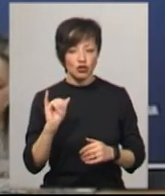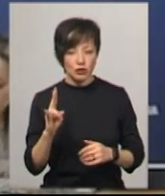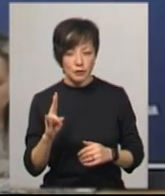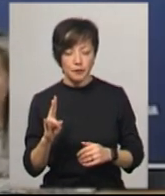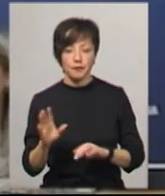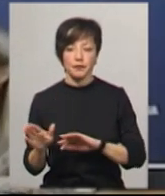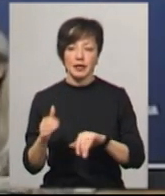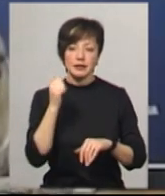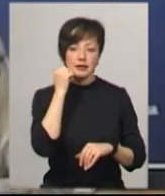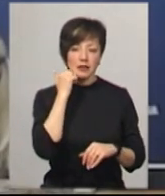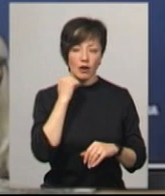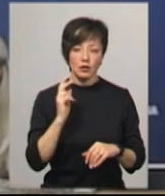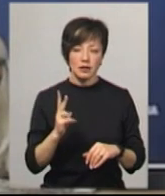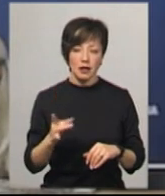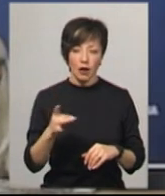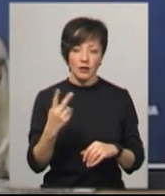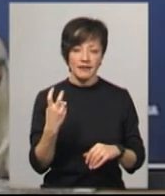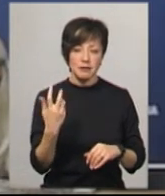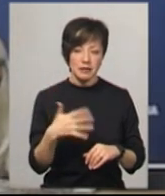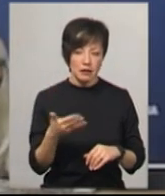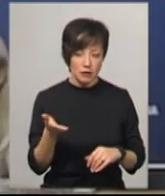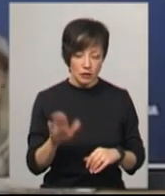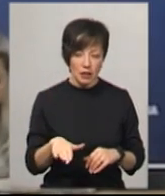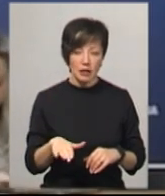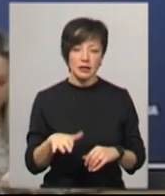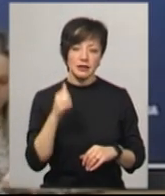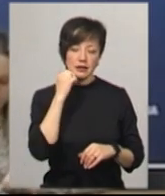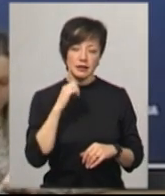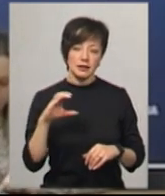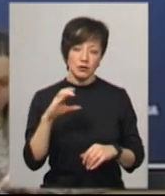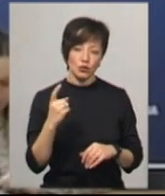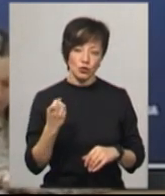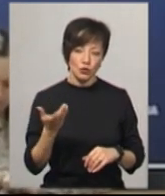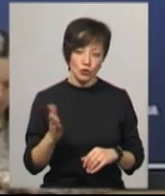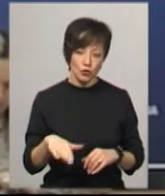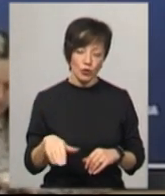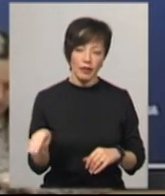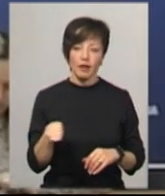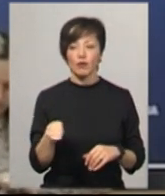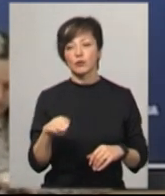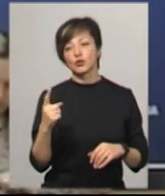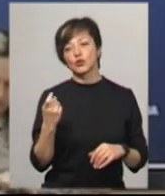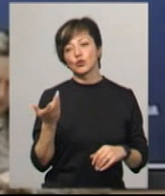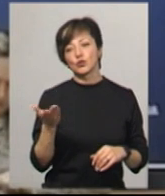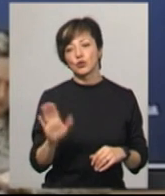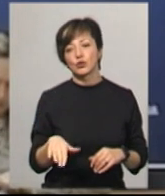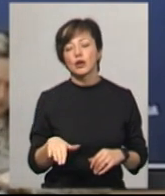Староконстантинівський – 250, Старосинявський – 100, Теофіпільський – 100,